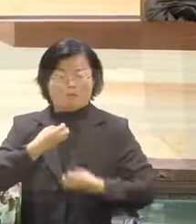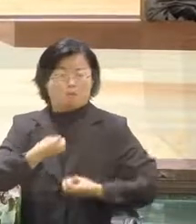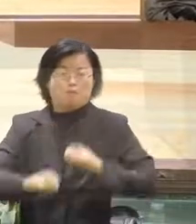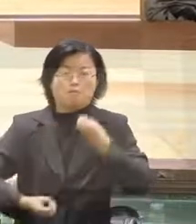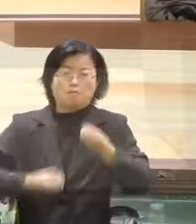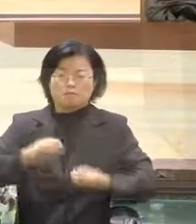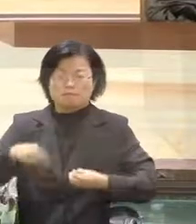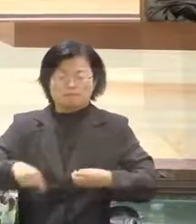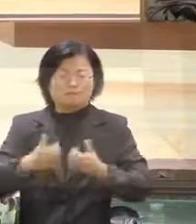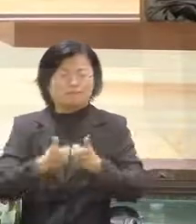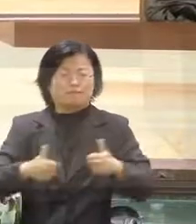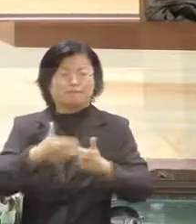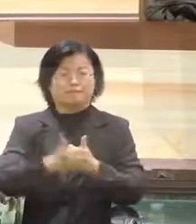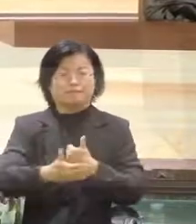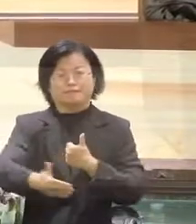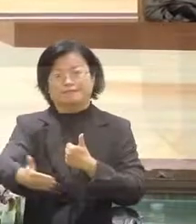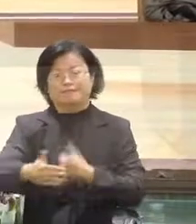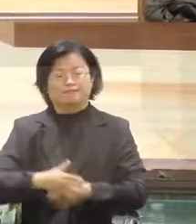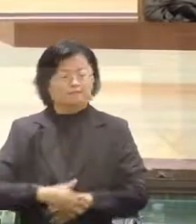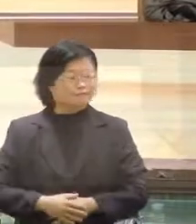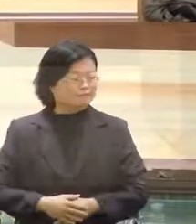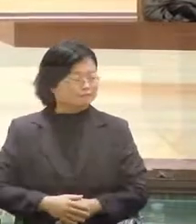那麻煩幫我到下一頁